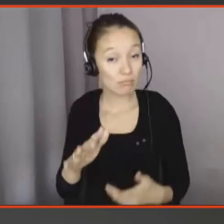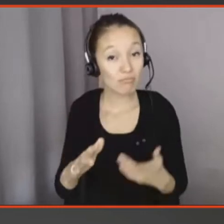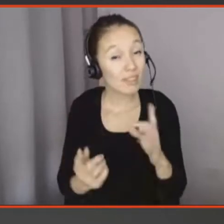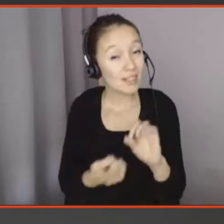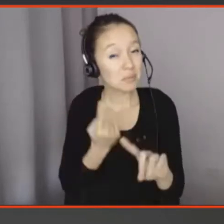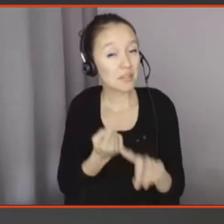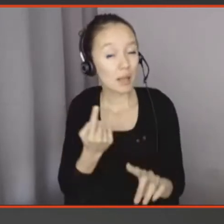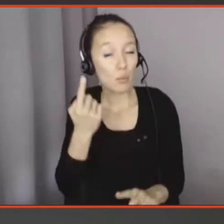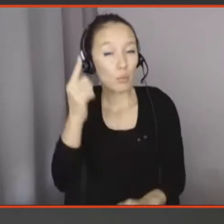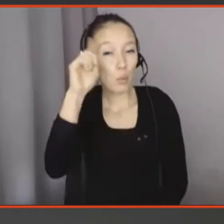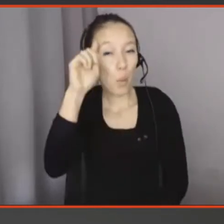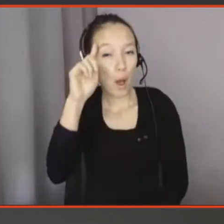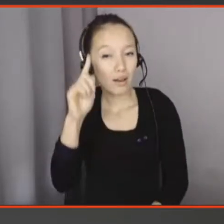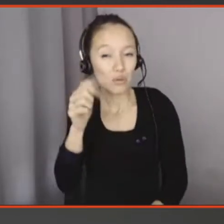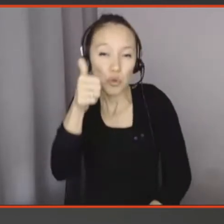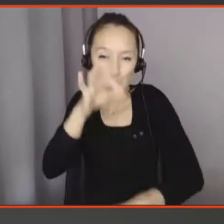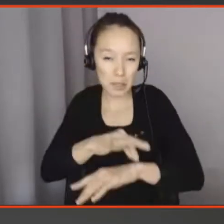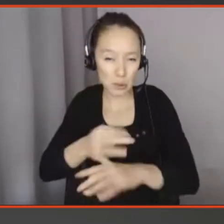laisse une petite minute pour y réfléchir.